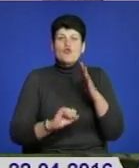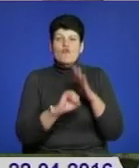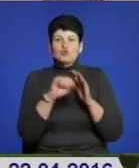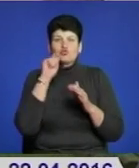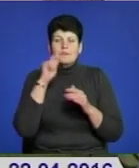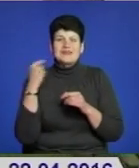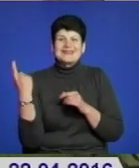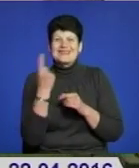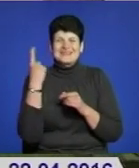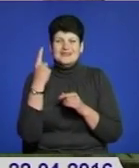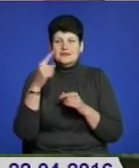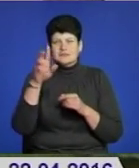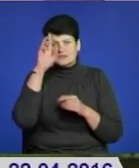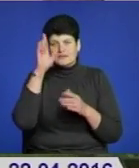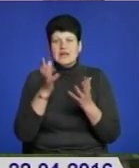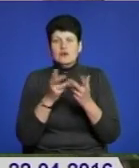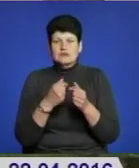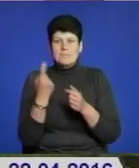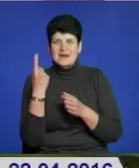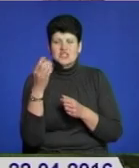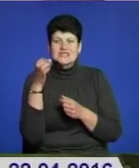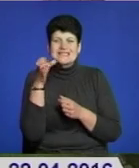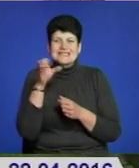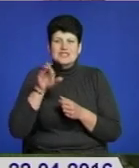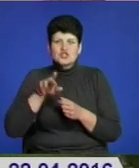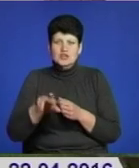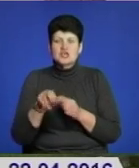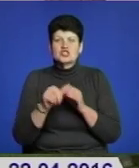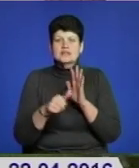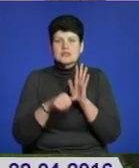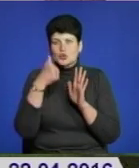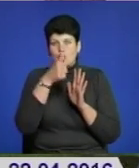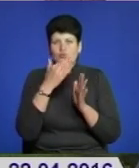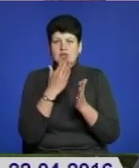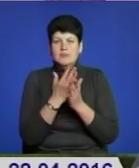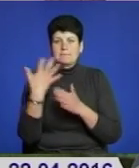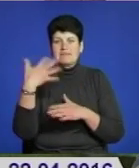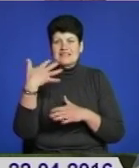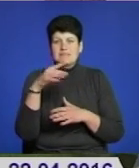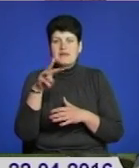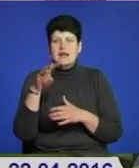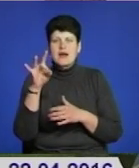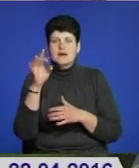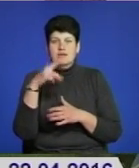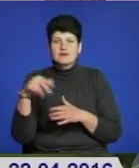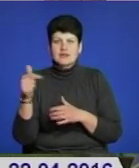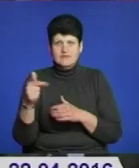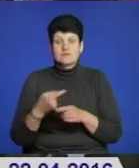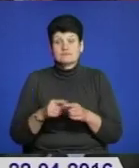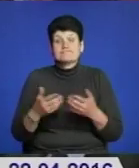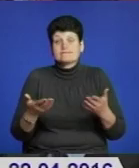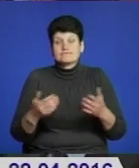перед єдиним казначейським рахунком станом на 1 січня 2016 року складає біля 50 мільярдів гривень. Це б так.